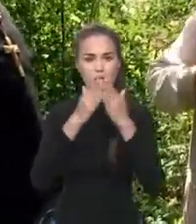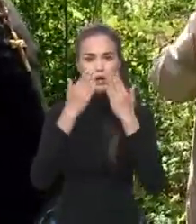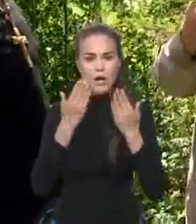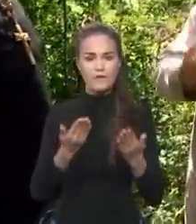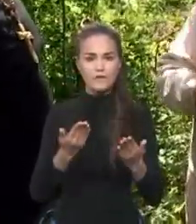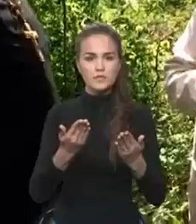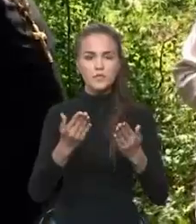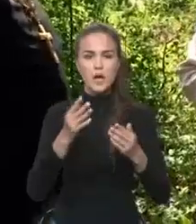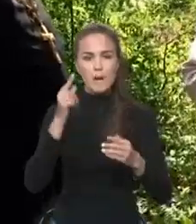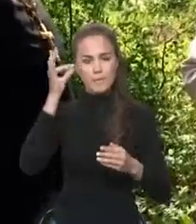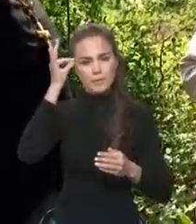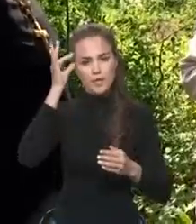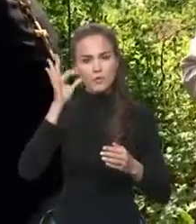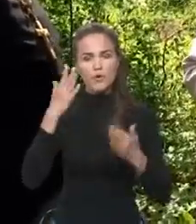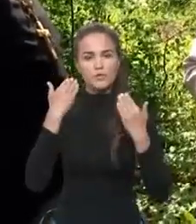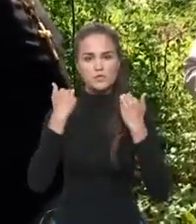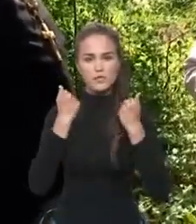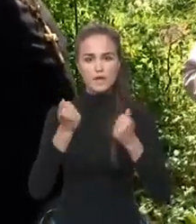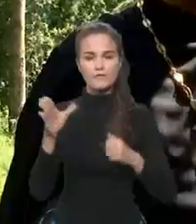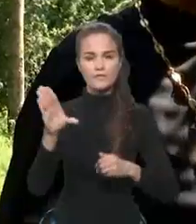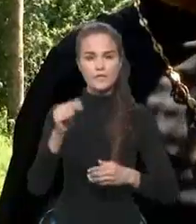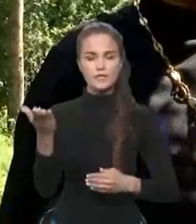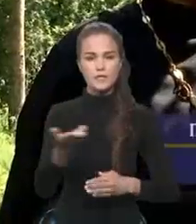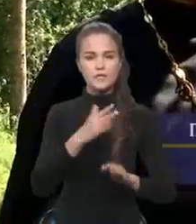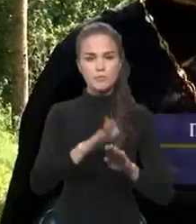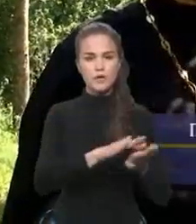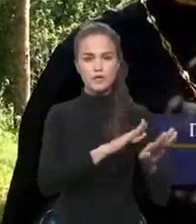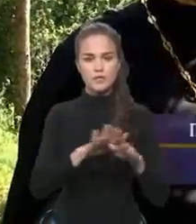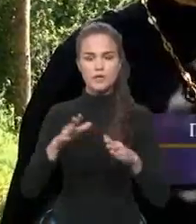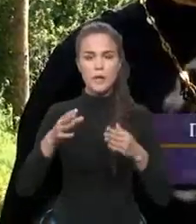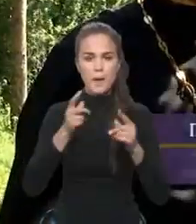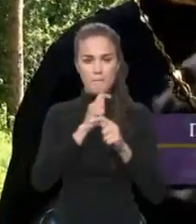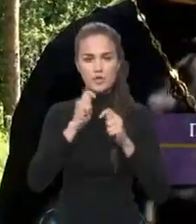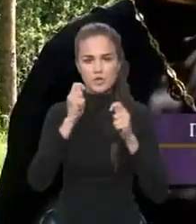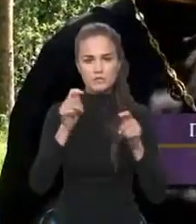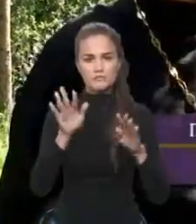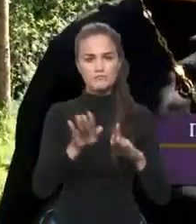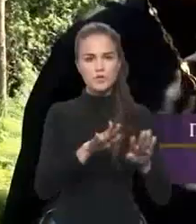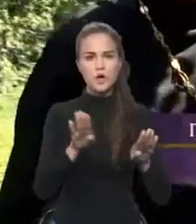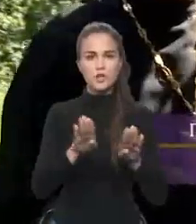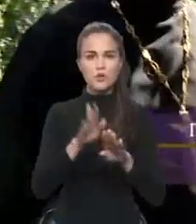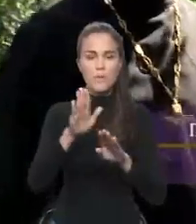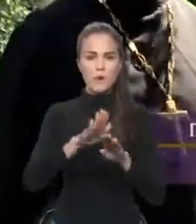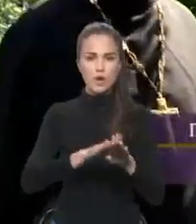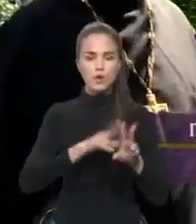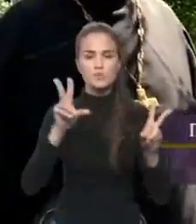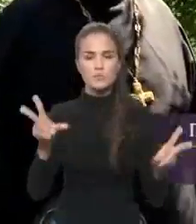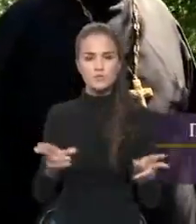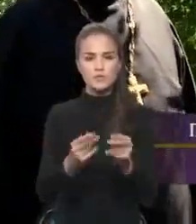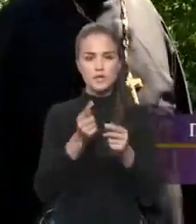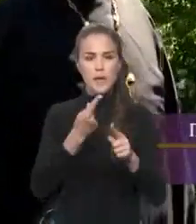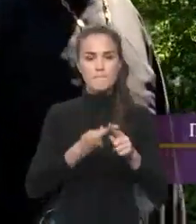поминаем о здравии вот всех наших благодетелей Ну, пожертвования дело такое очень благое, спасительное Потому что,